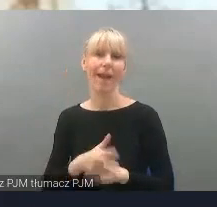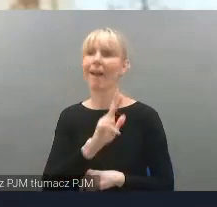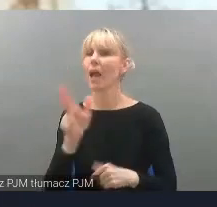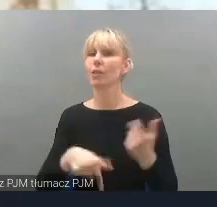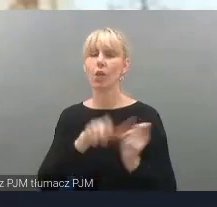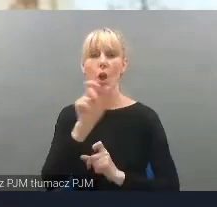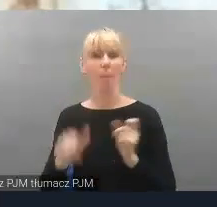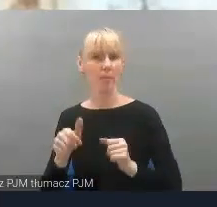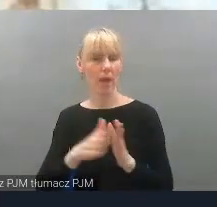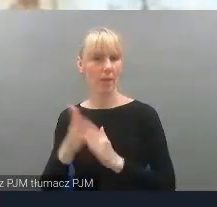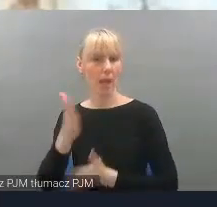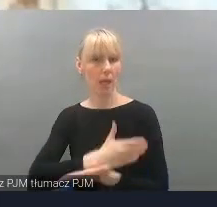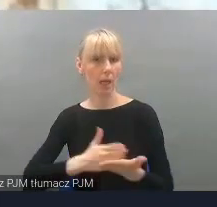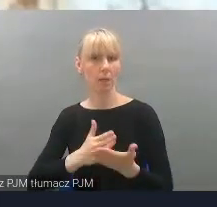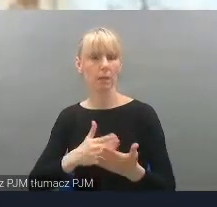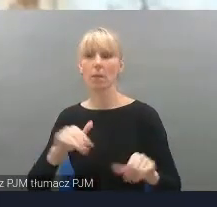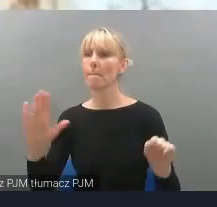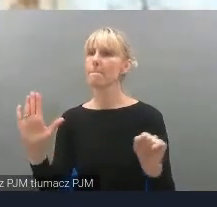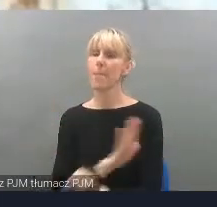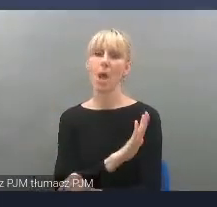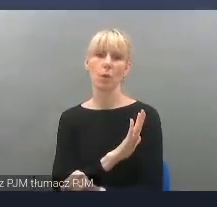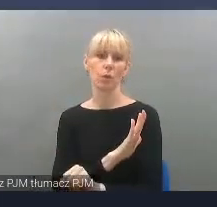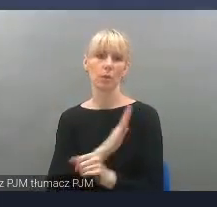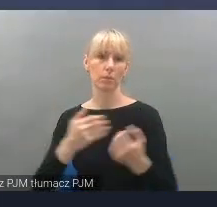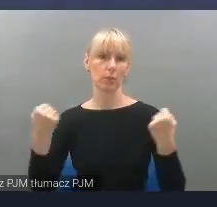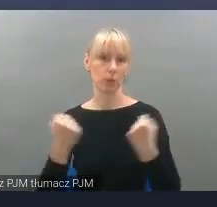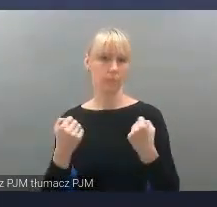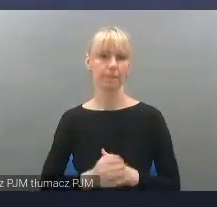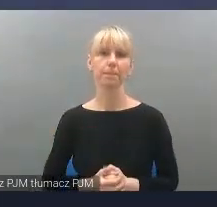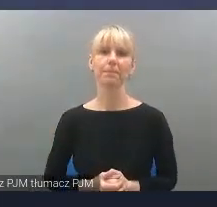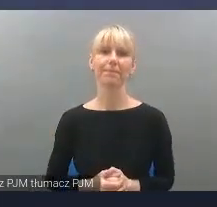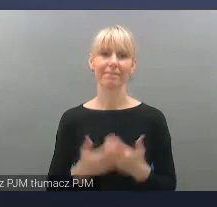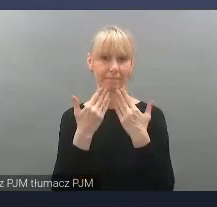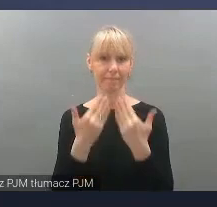kraju czuł się w pełnym tego słowa znaczeniu obywatelem tego kraju. Dzień